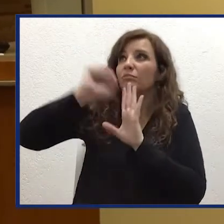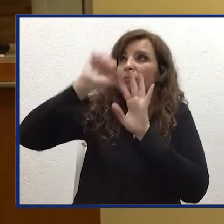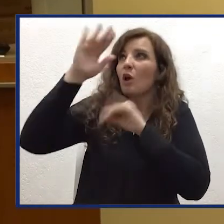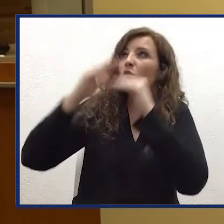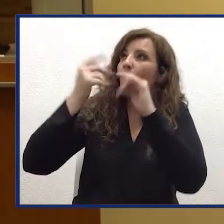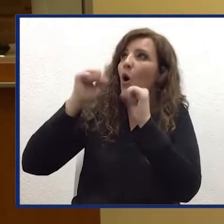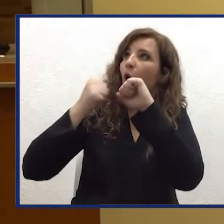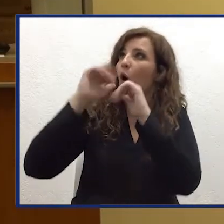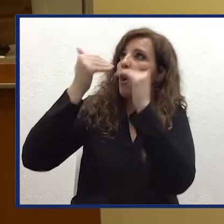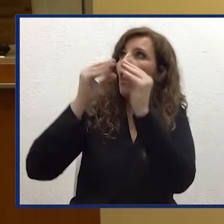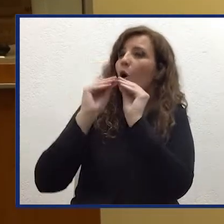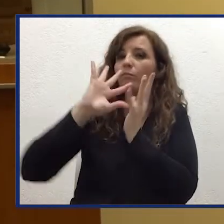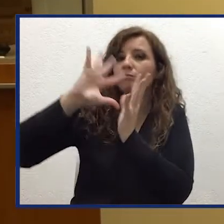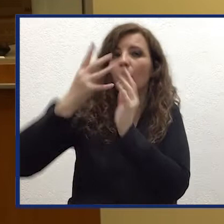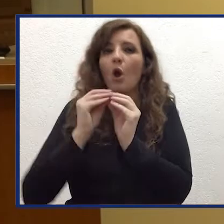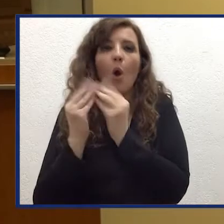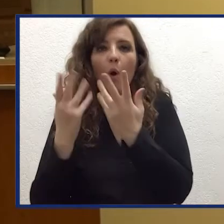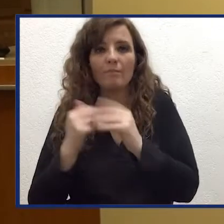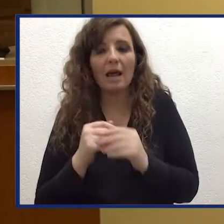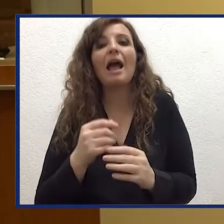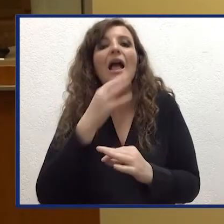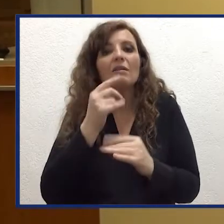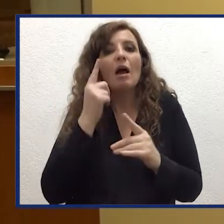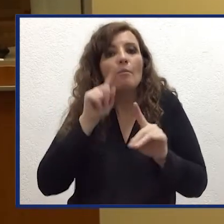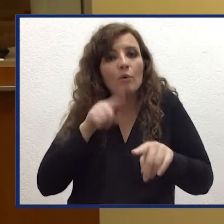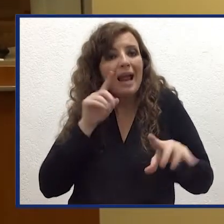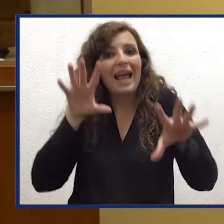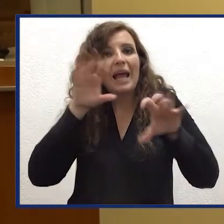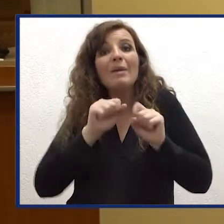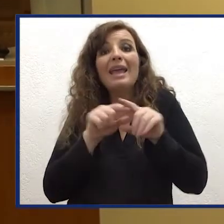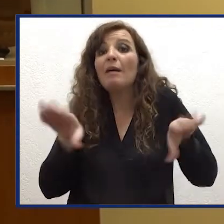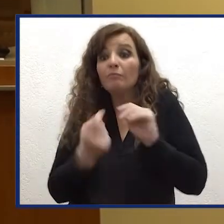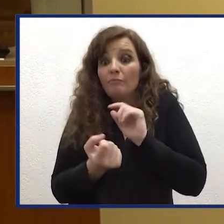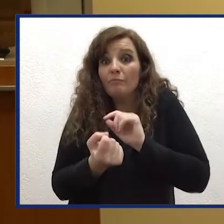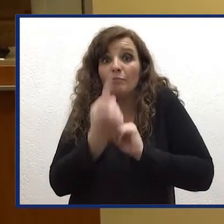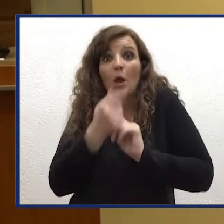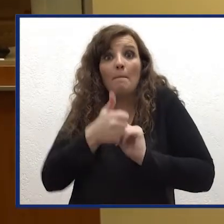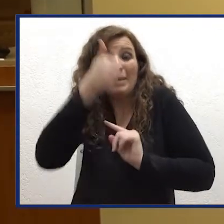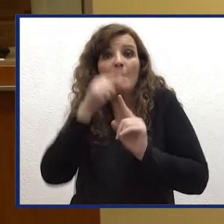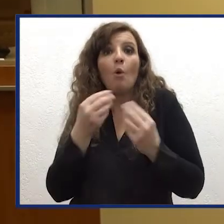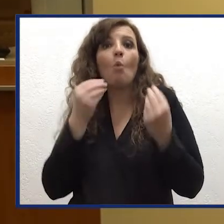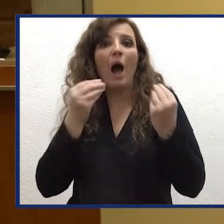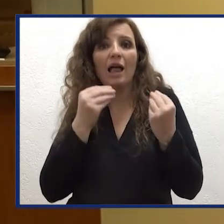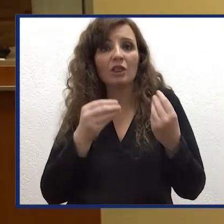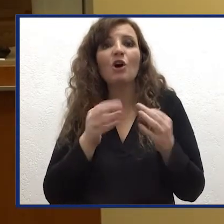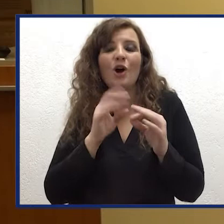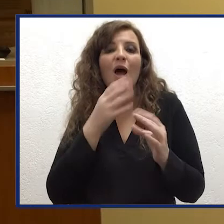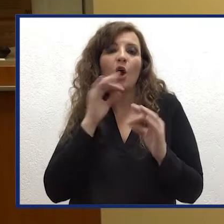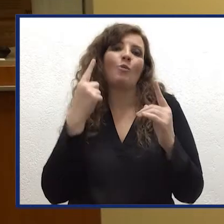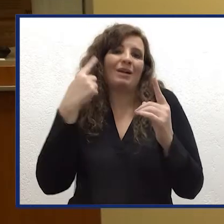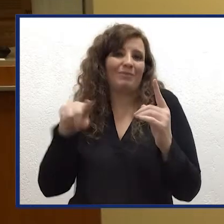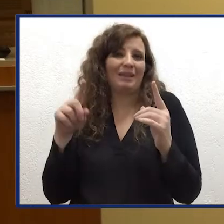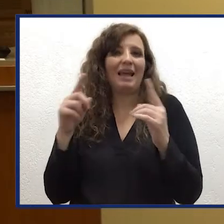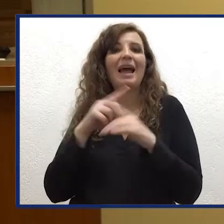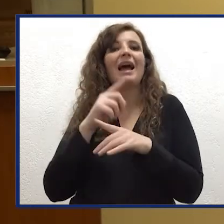'eruzione e anche di riconoscere esattamente gli standi in cui sono iniziate le diverse attività come in questo